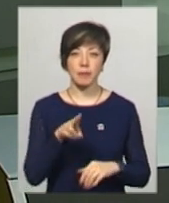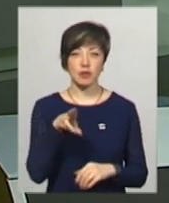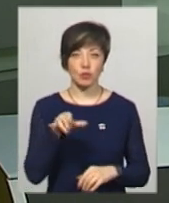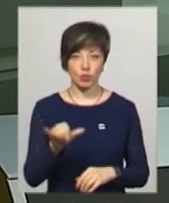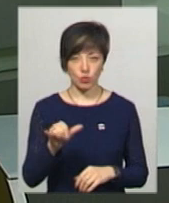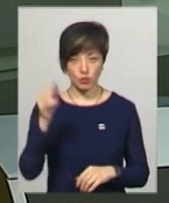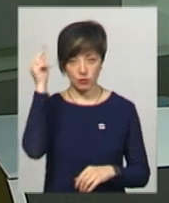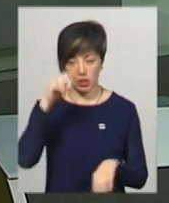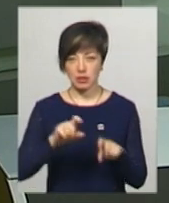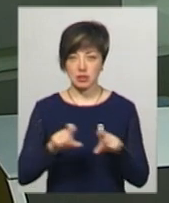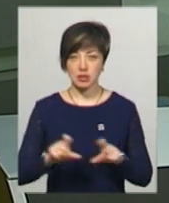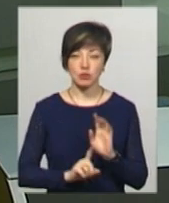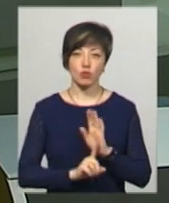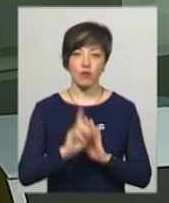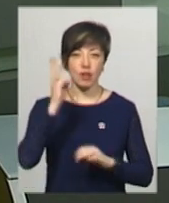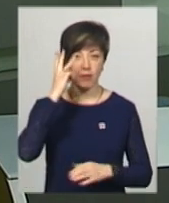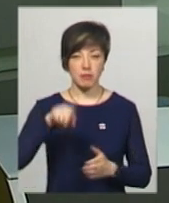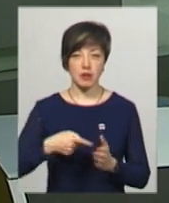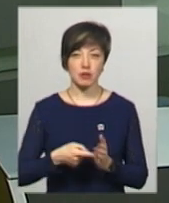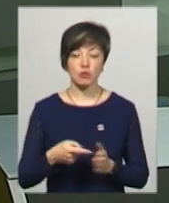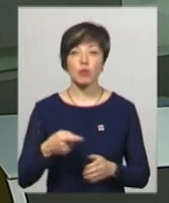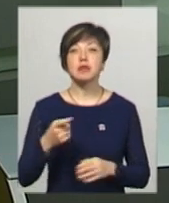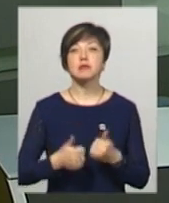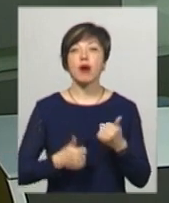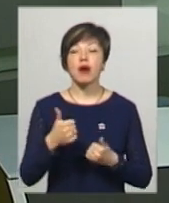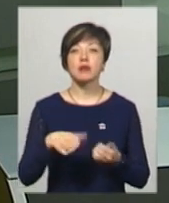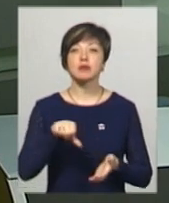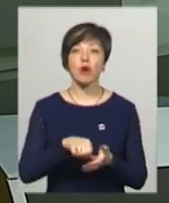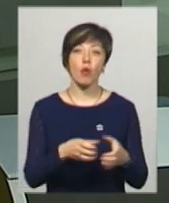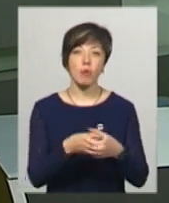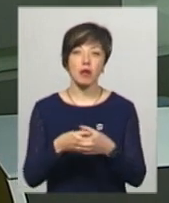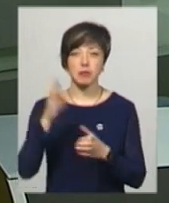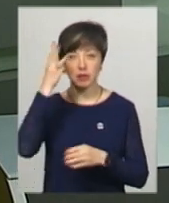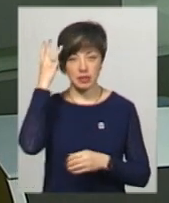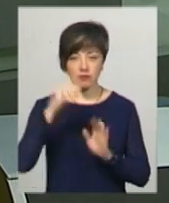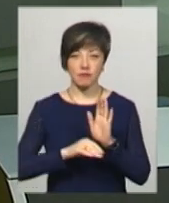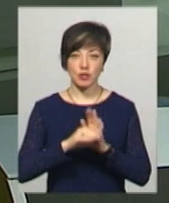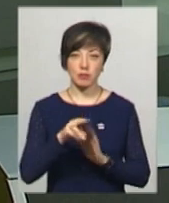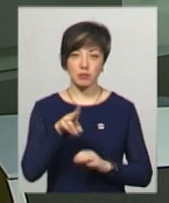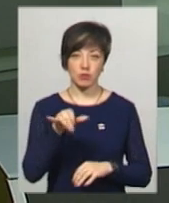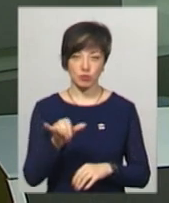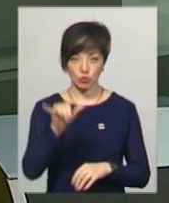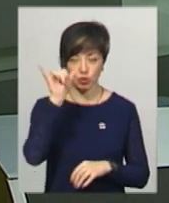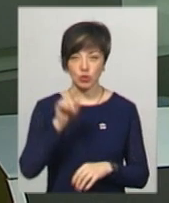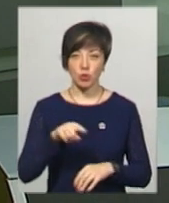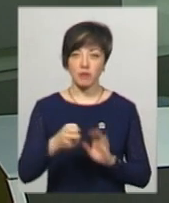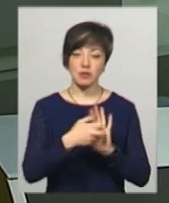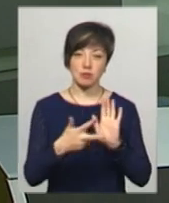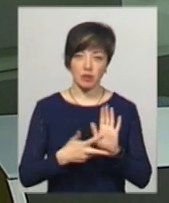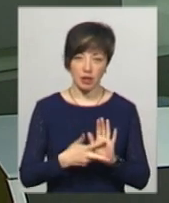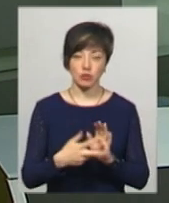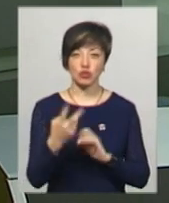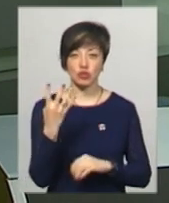-технічних навчальних заходів стартувала у Хмельницькому. У змаганнях беруть участь команди Хмельницьких вищих професійних училищ номер 18,